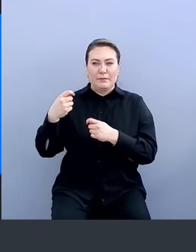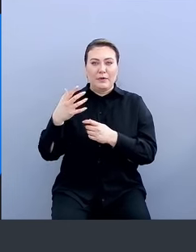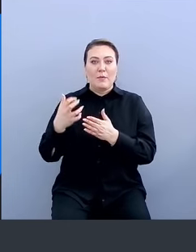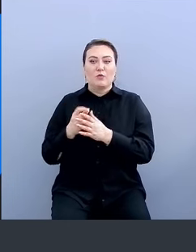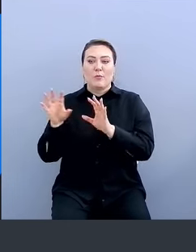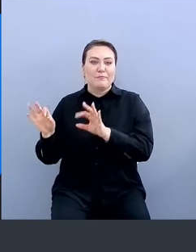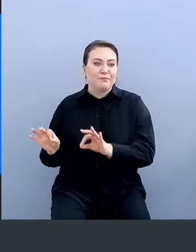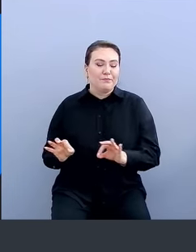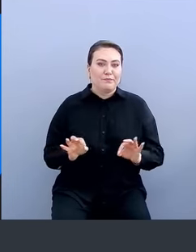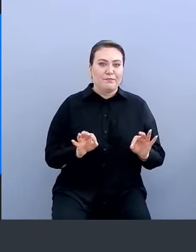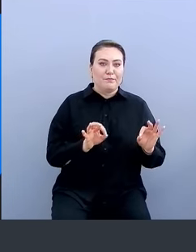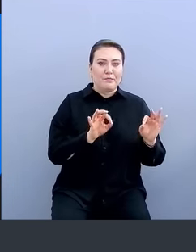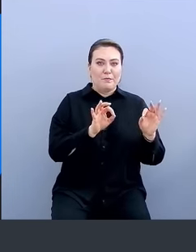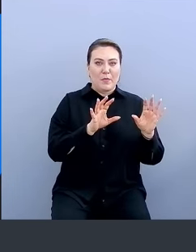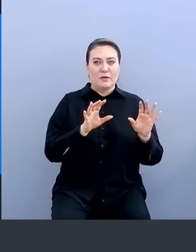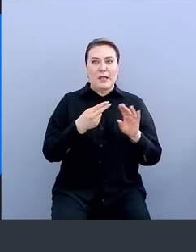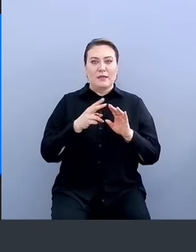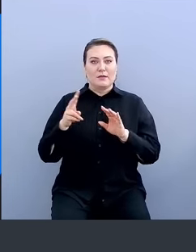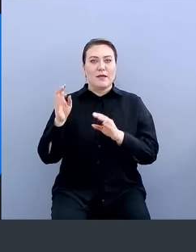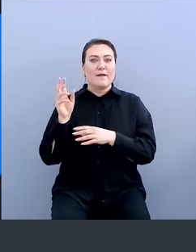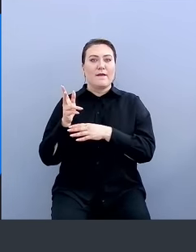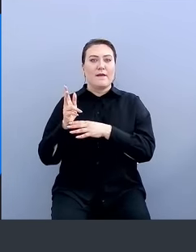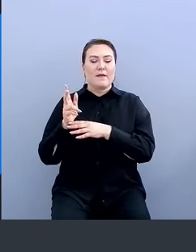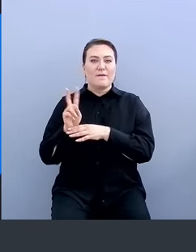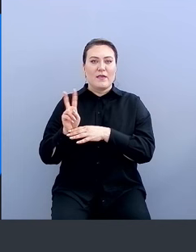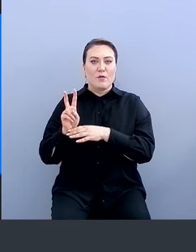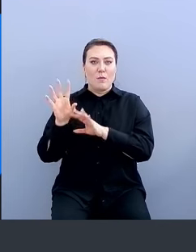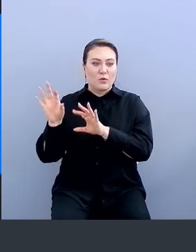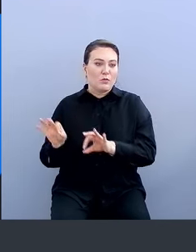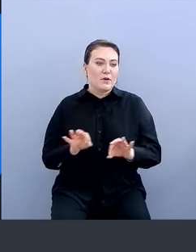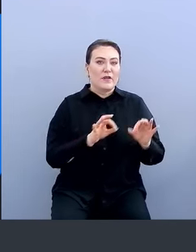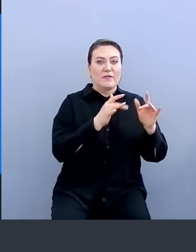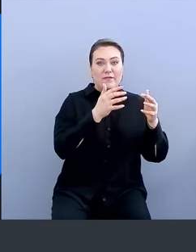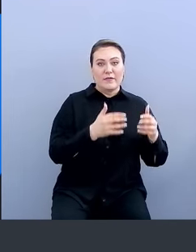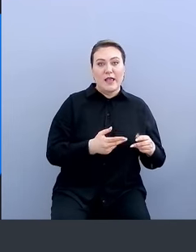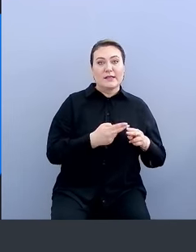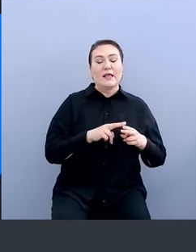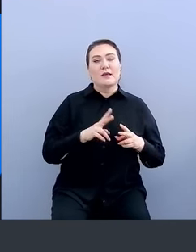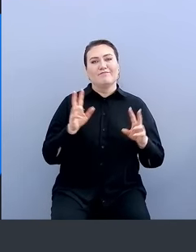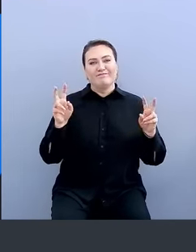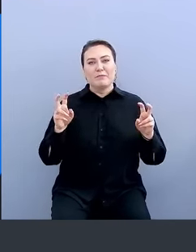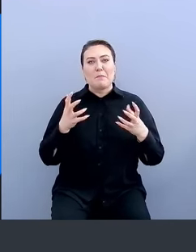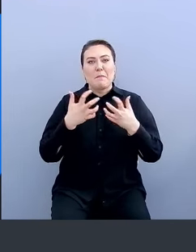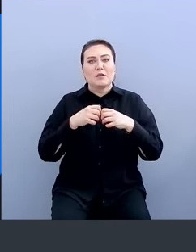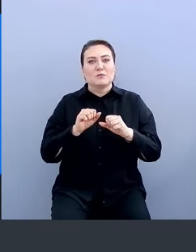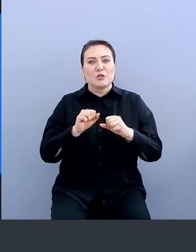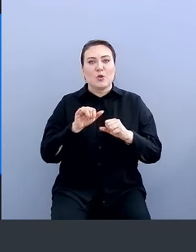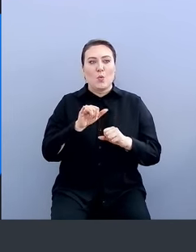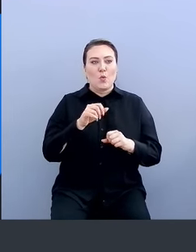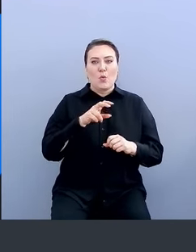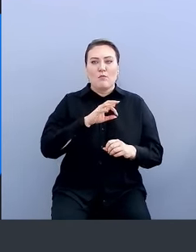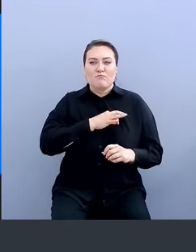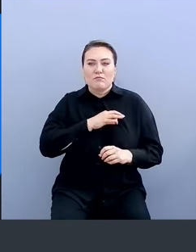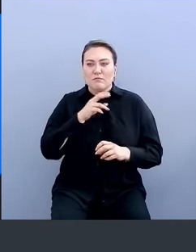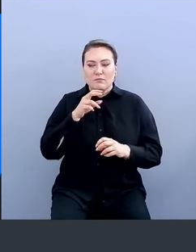видеопоток, и перекладывает это в текст. Это как бы механизм защиты. То есть у него только есть видеопоток. Он может там